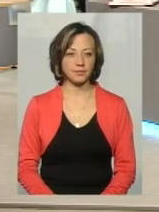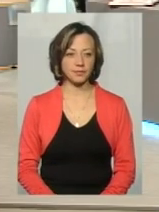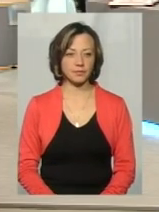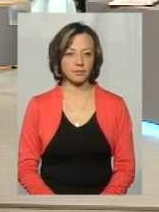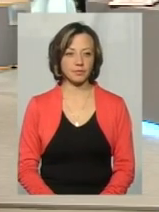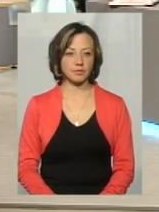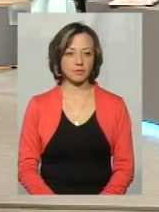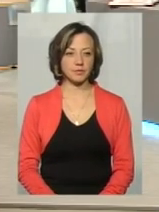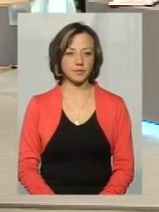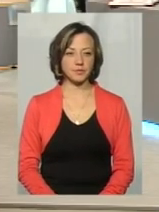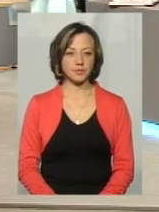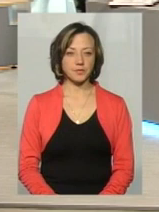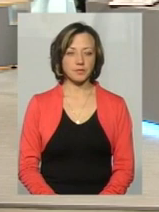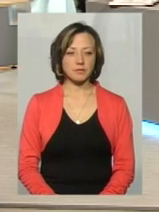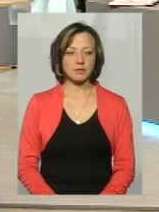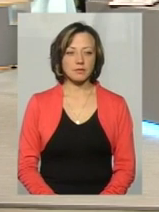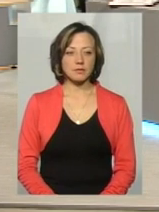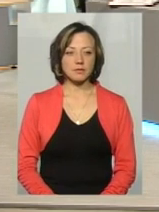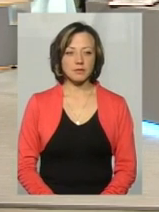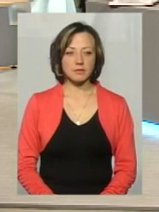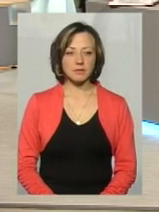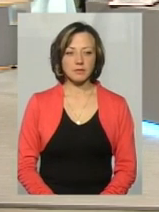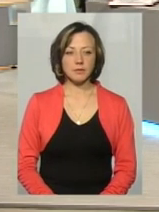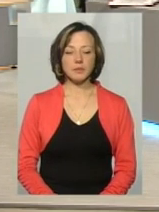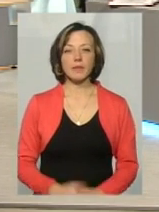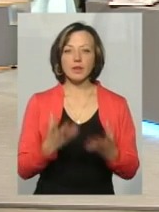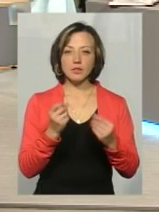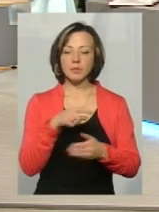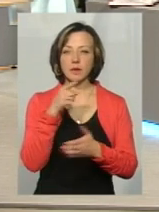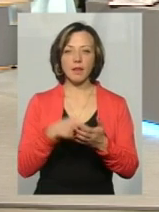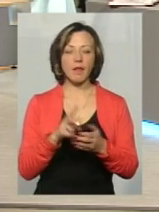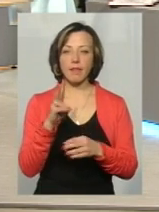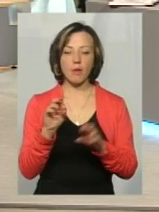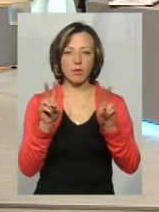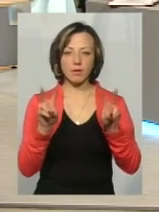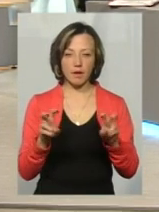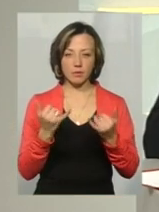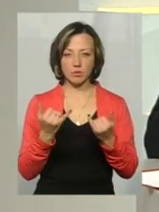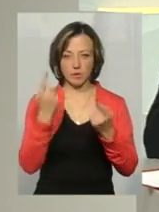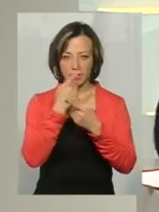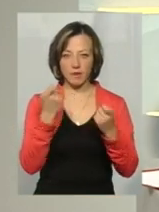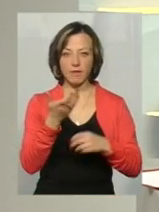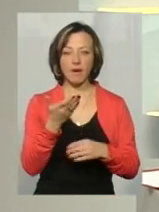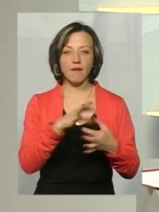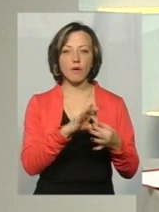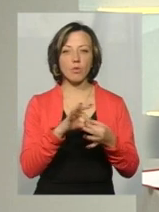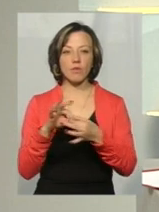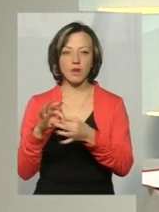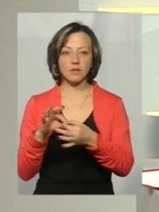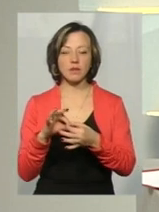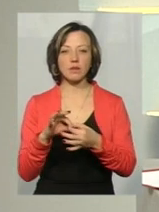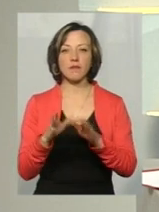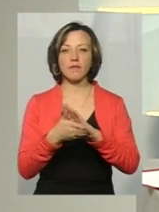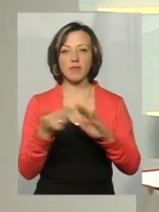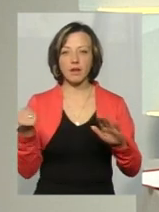я зрозумів. А от таке запитання, може, навіть трохи не по темі сьогоднішнього нашого ефіру, а евакуювати, це викликати